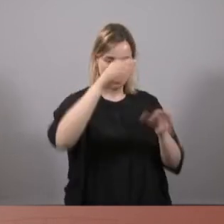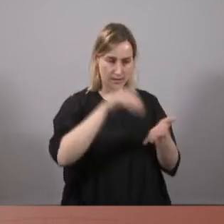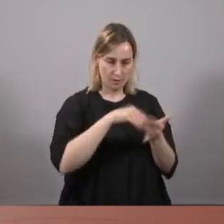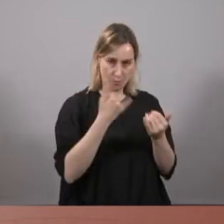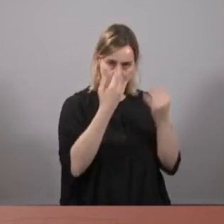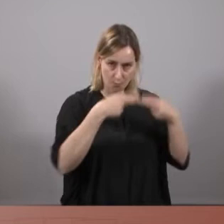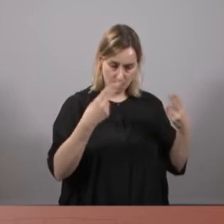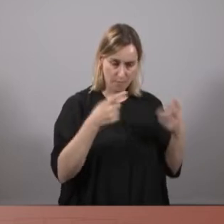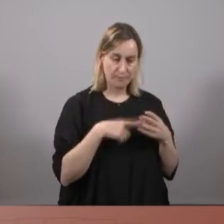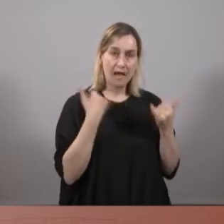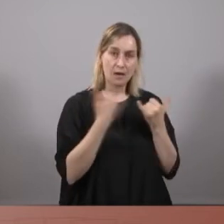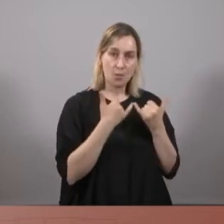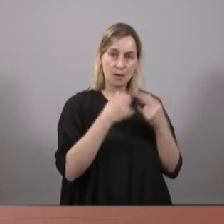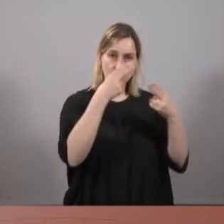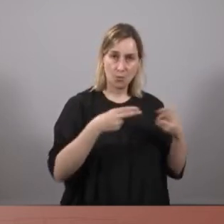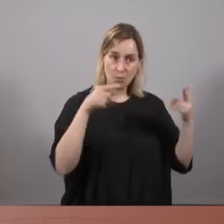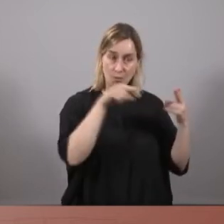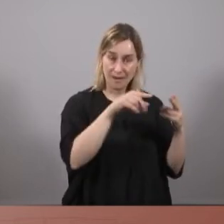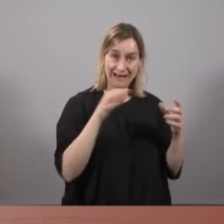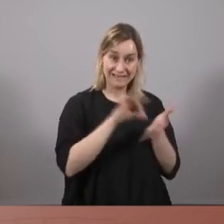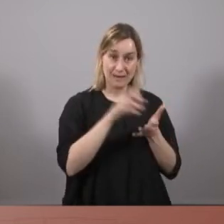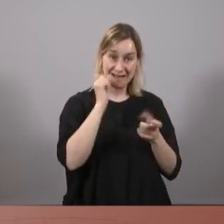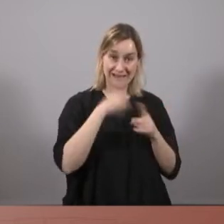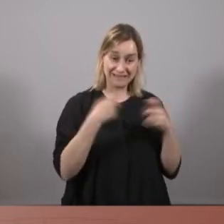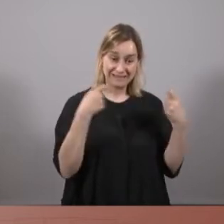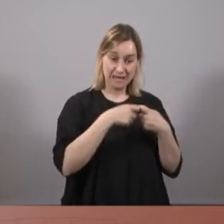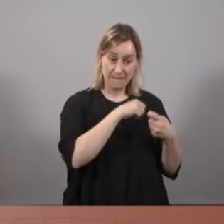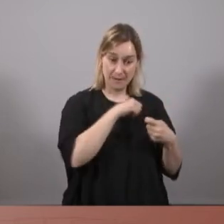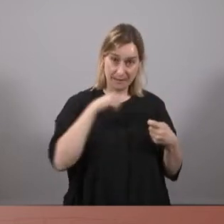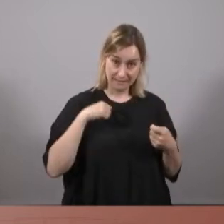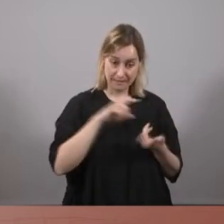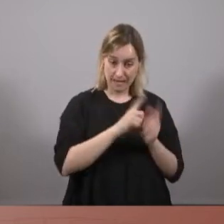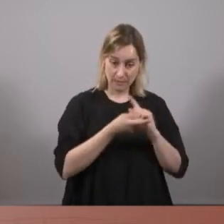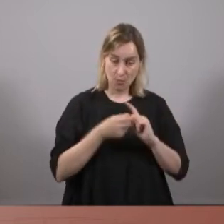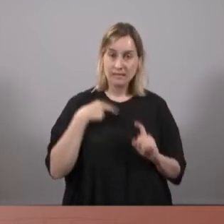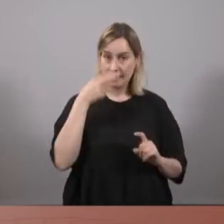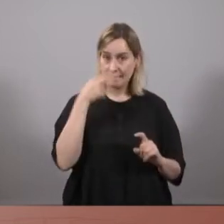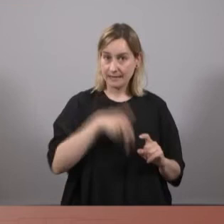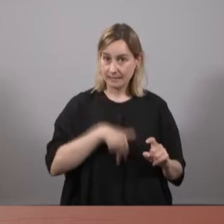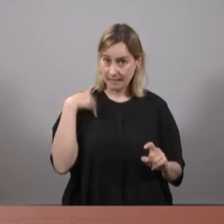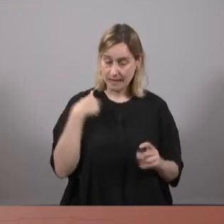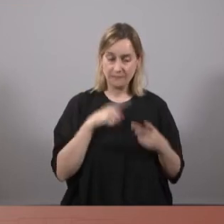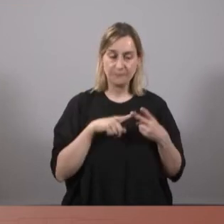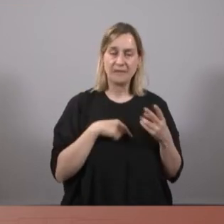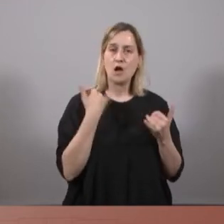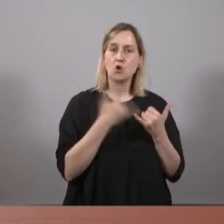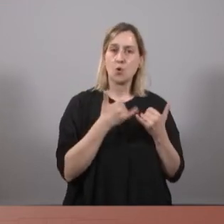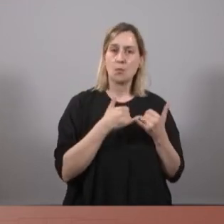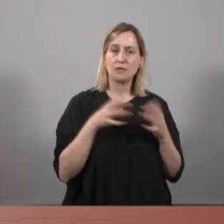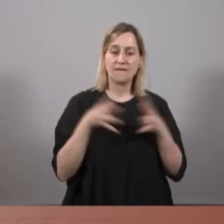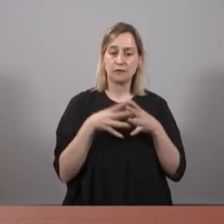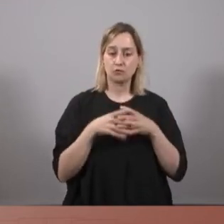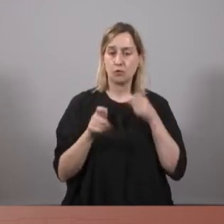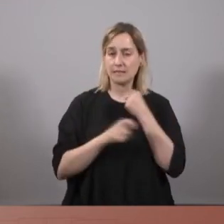recuperació pública de serveis concertats i privatitzats quan siguin d'interès general, recuperació pública d'infraestructures